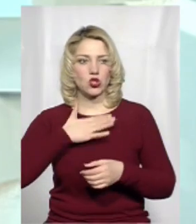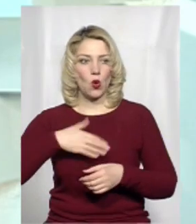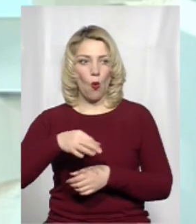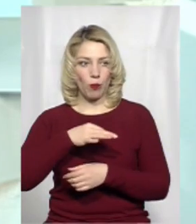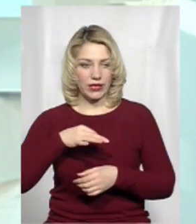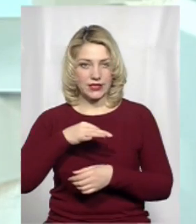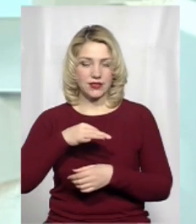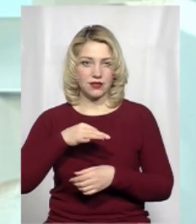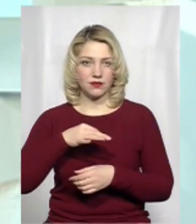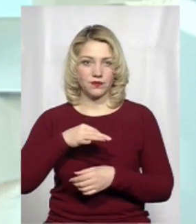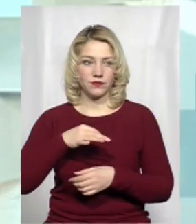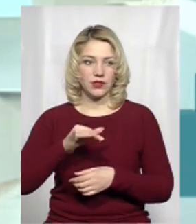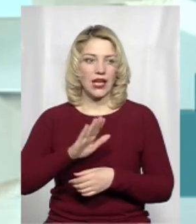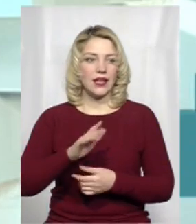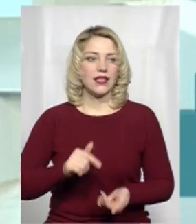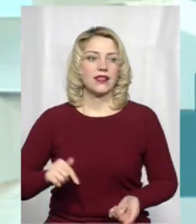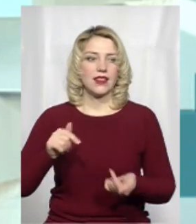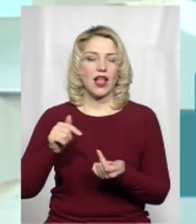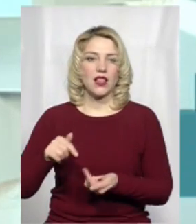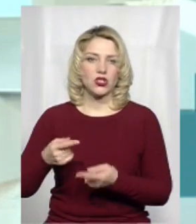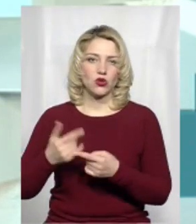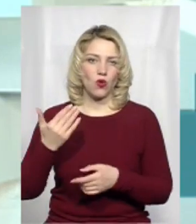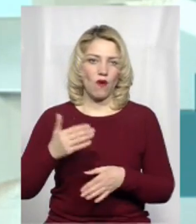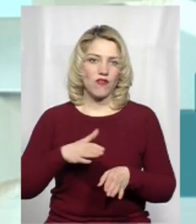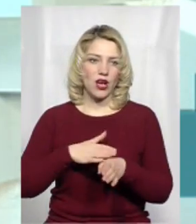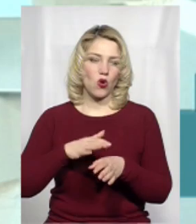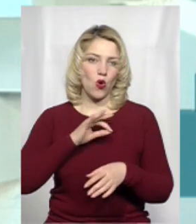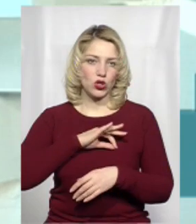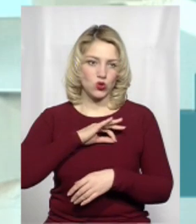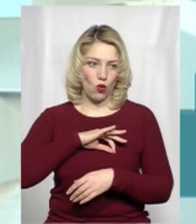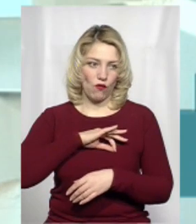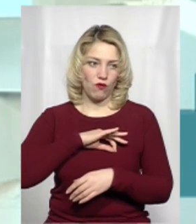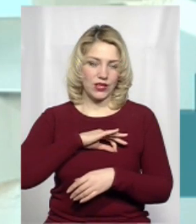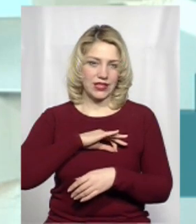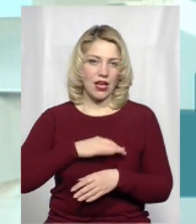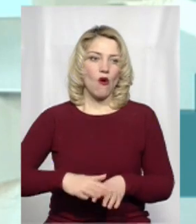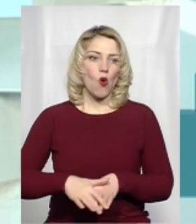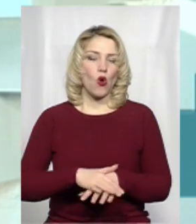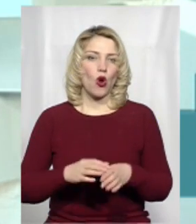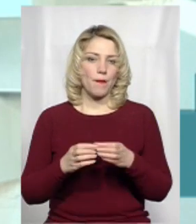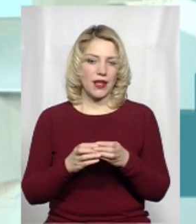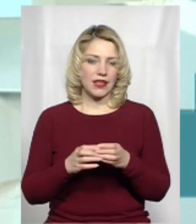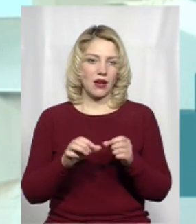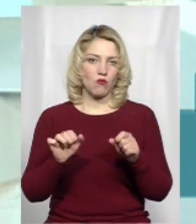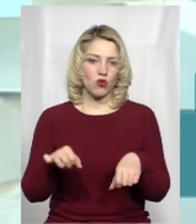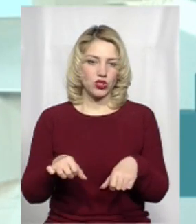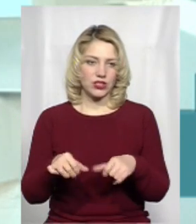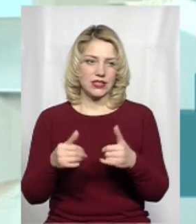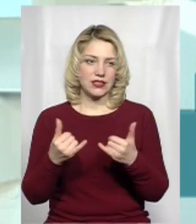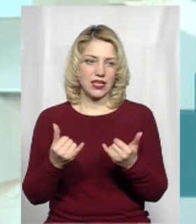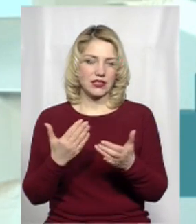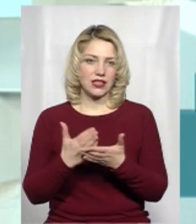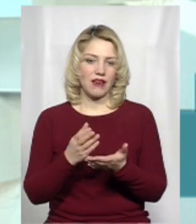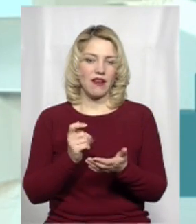і неналежно його використовувати, в громадах можна, зараз